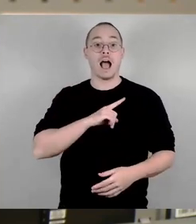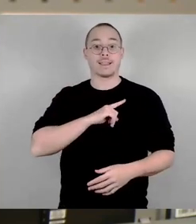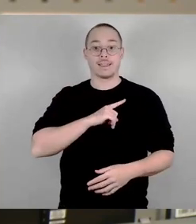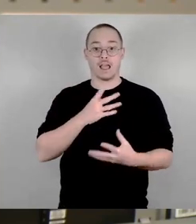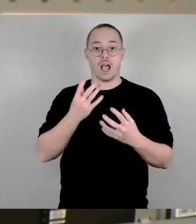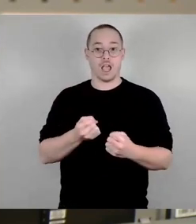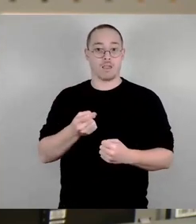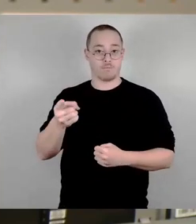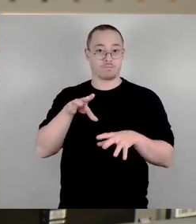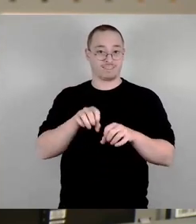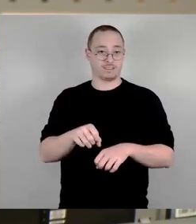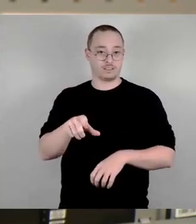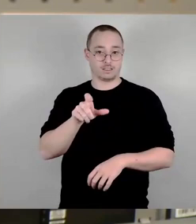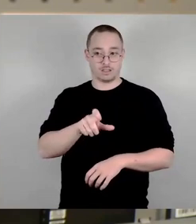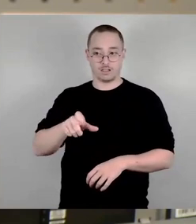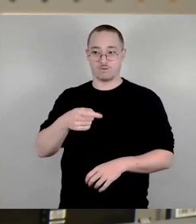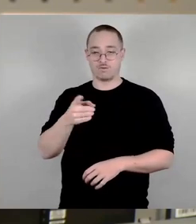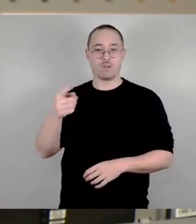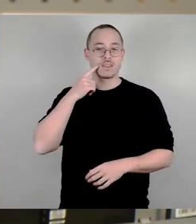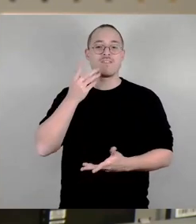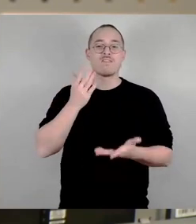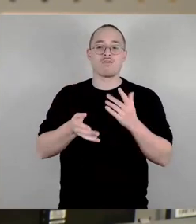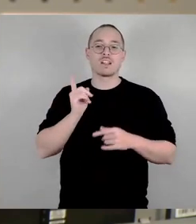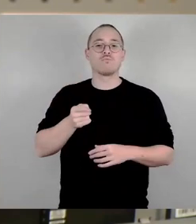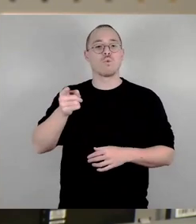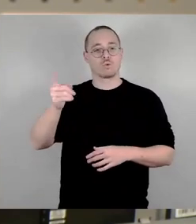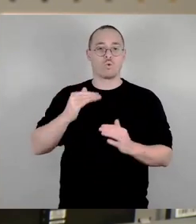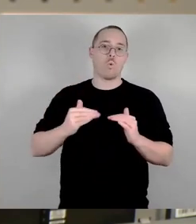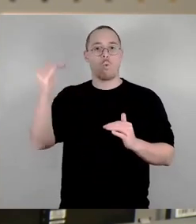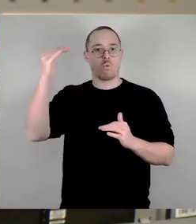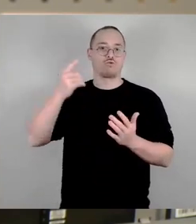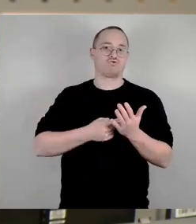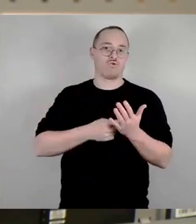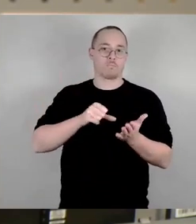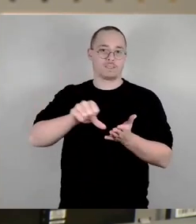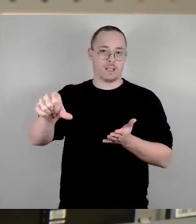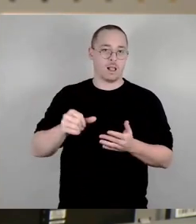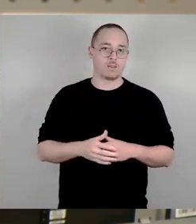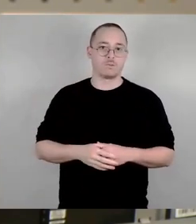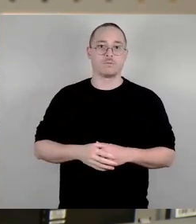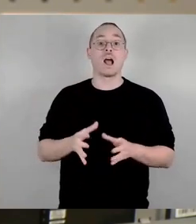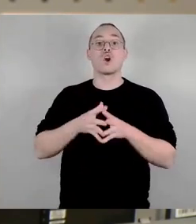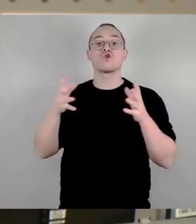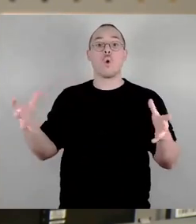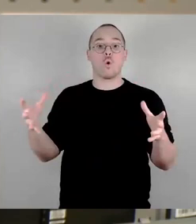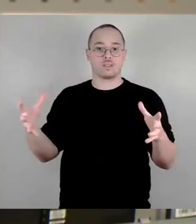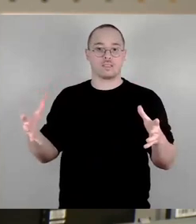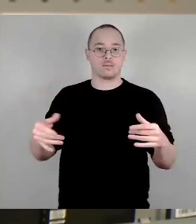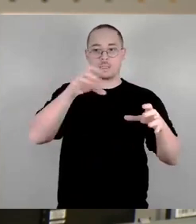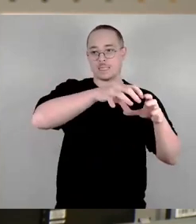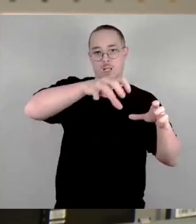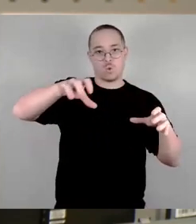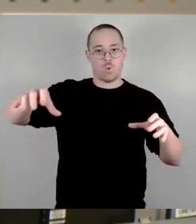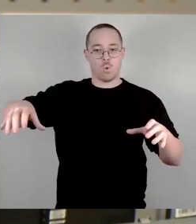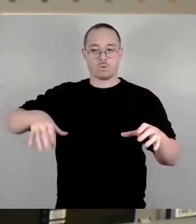deutlich höhere Steuer zahlen. Dafür wird es in den Großsiedlungen, gerade in den Großsiedlungen wird es deutliche Steuersenkungen geben, um dann den Durchschnitt